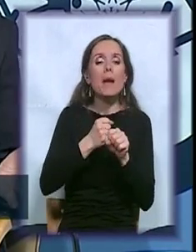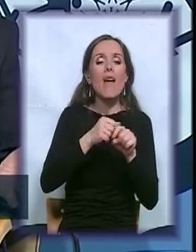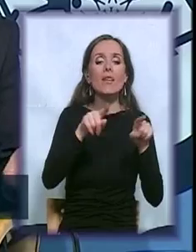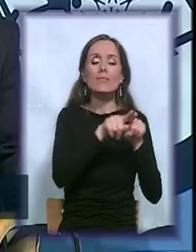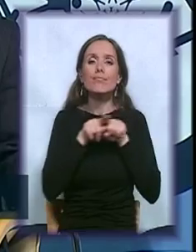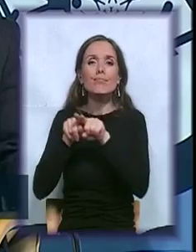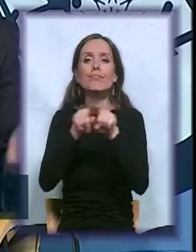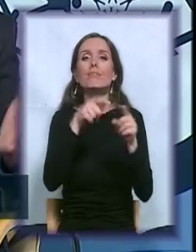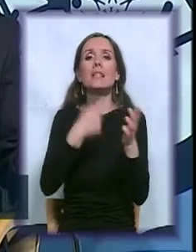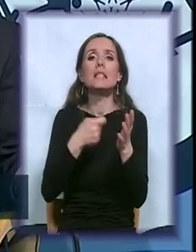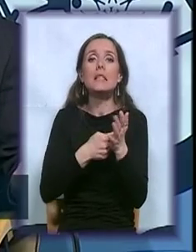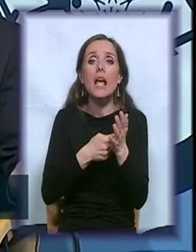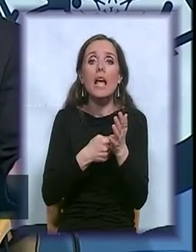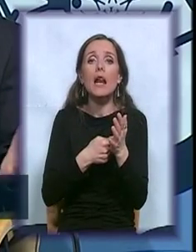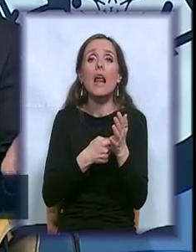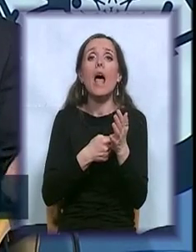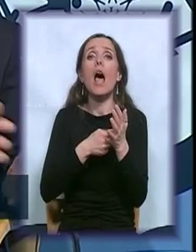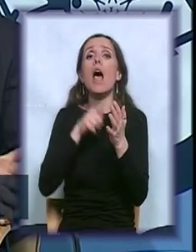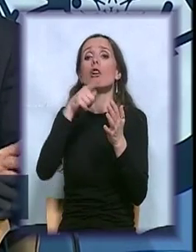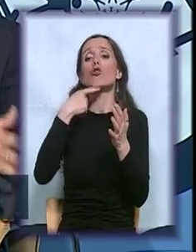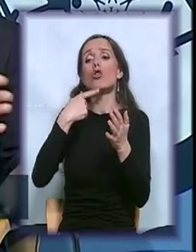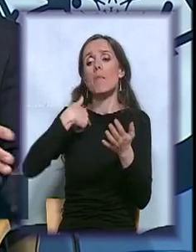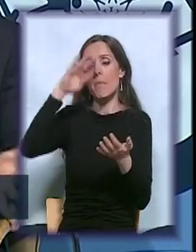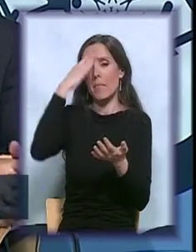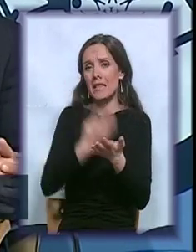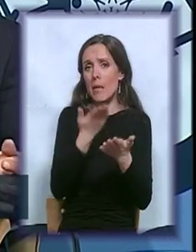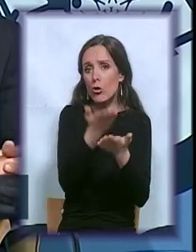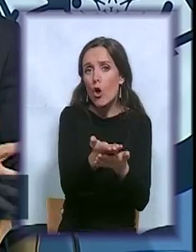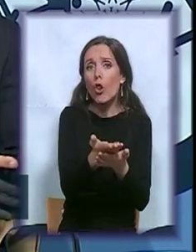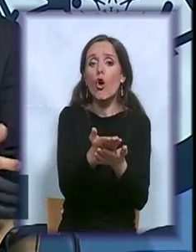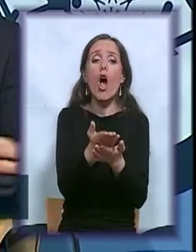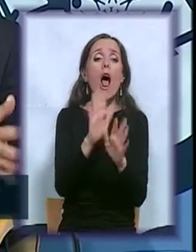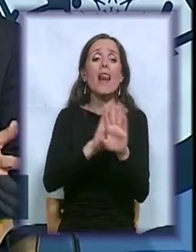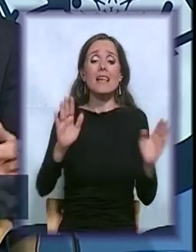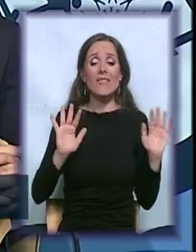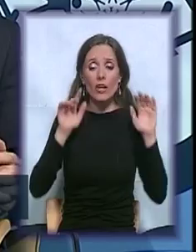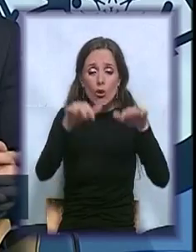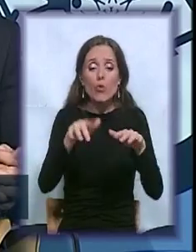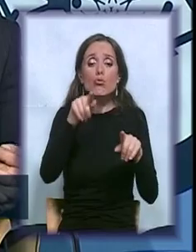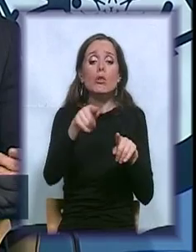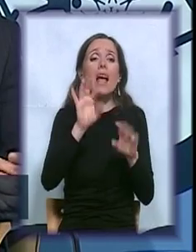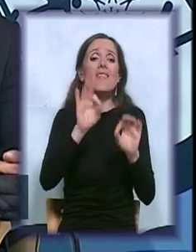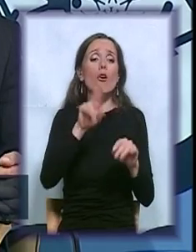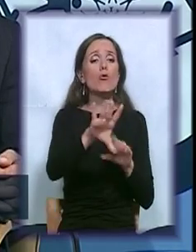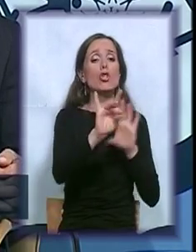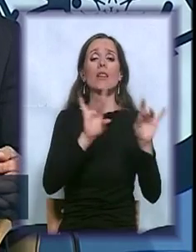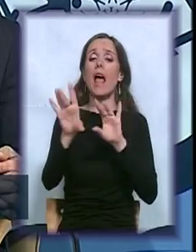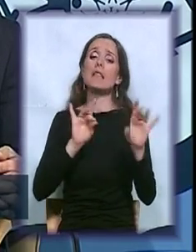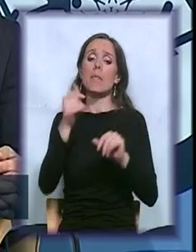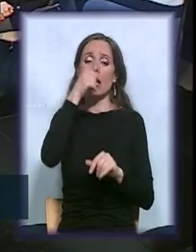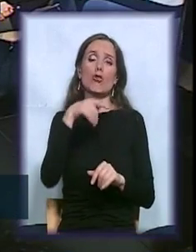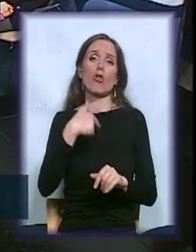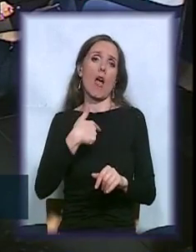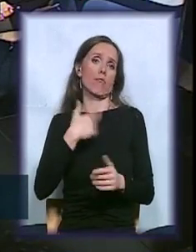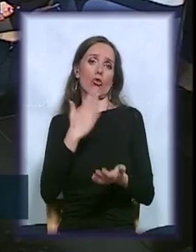priznajmo toliko, pa neka se svi pojave, pa neka svako odabire ono što njemu najbolje odgovara. Tako je bilo do sada. Sad se